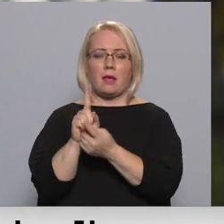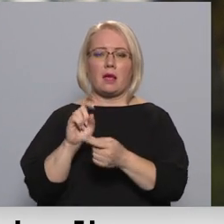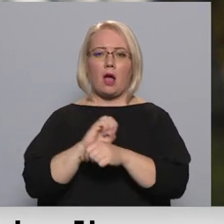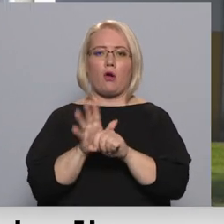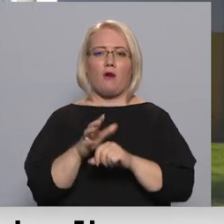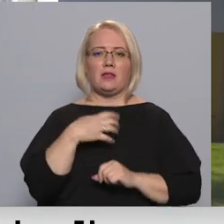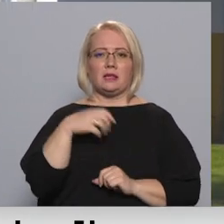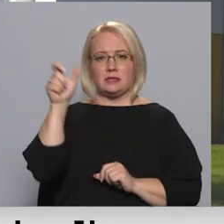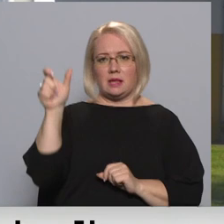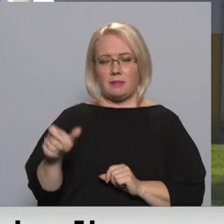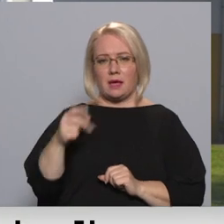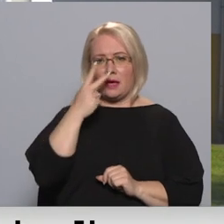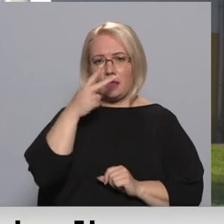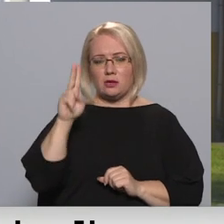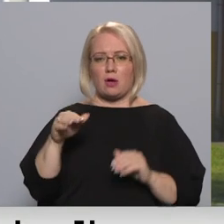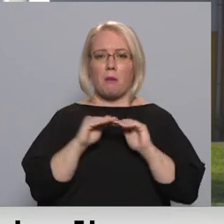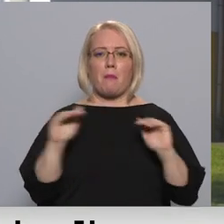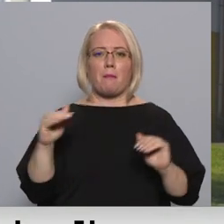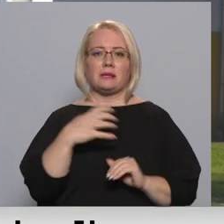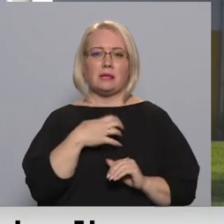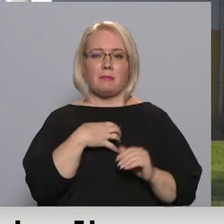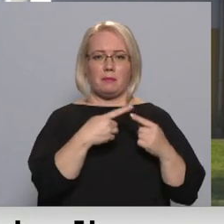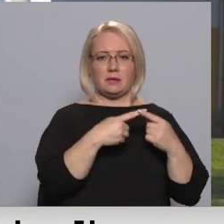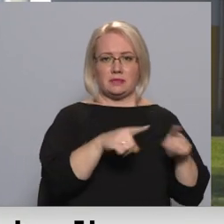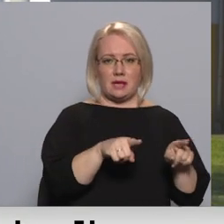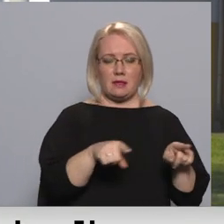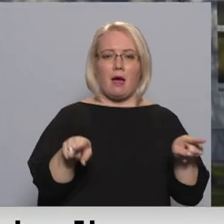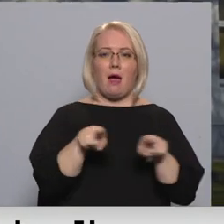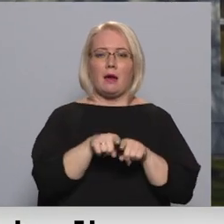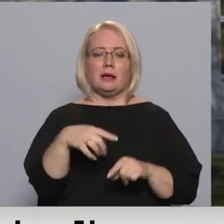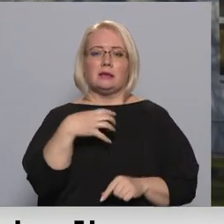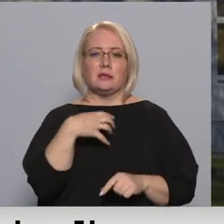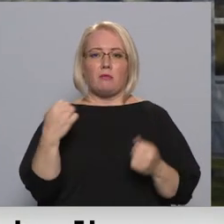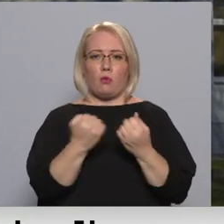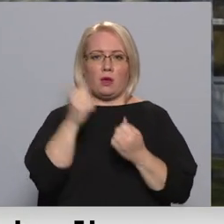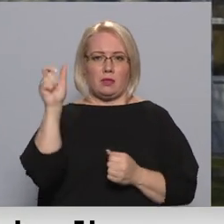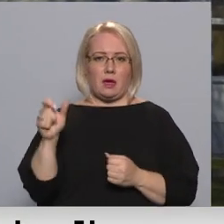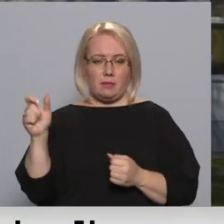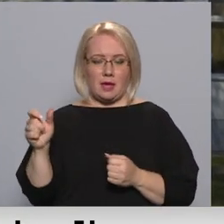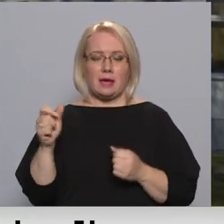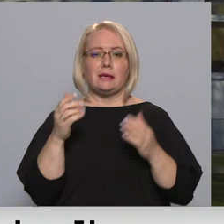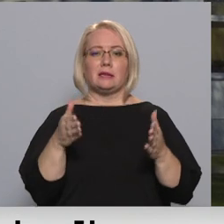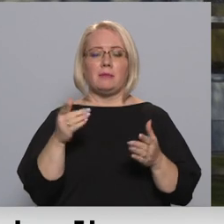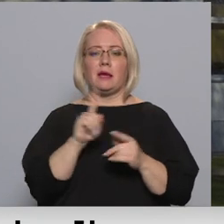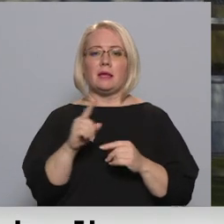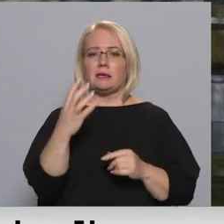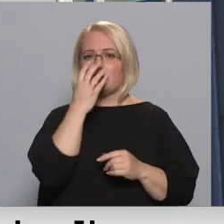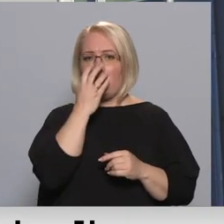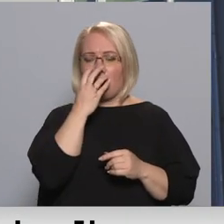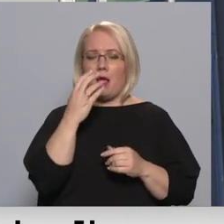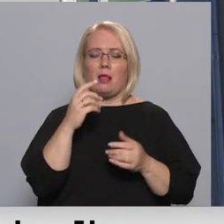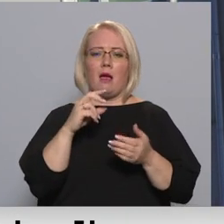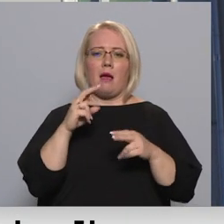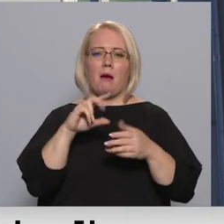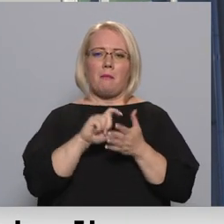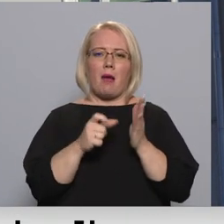slimnieka, neskatoties uz to, ka pamats slimība viņam ir cita. Tāpat slimo arī personāls. Slimnīca esot nodrošināta ar skābekļa liksdām palātās